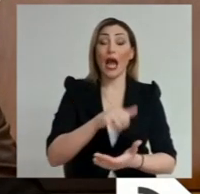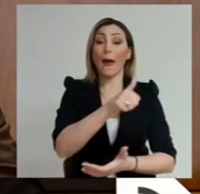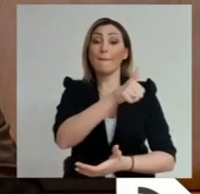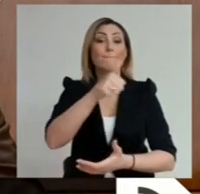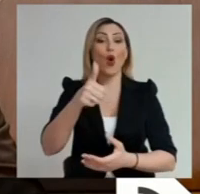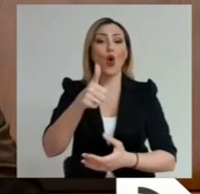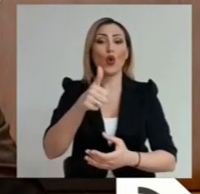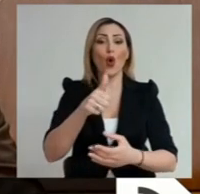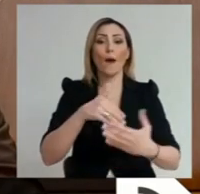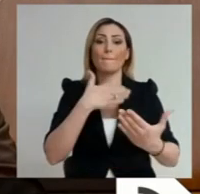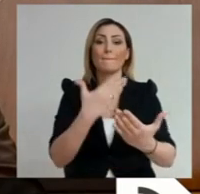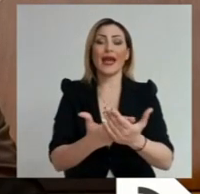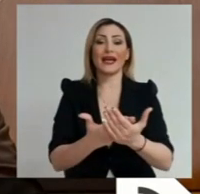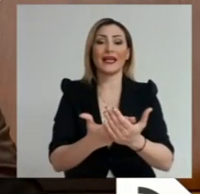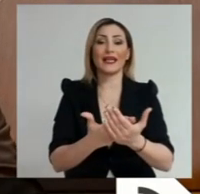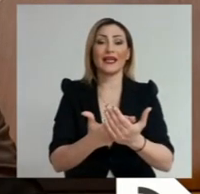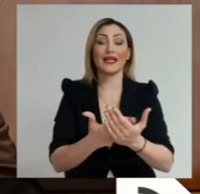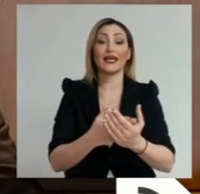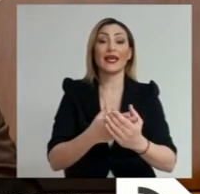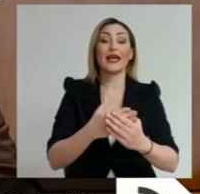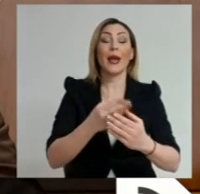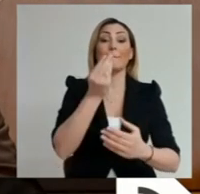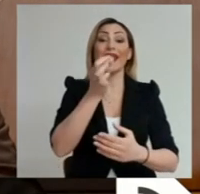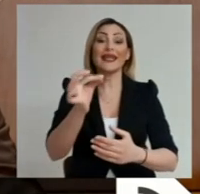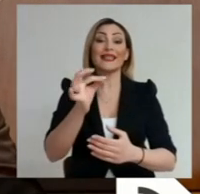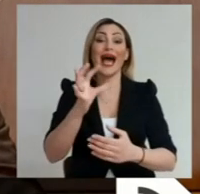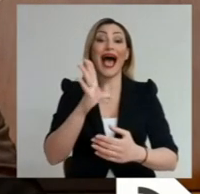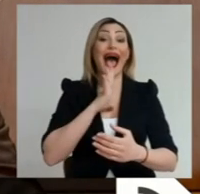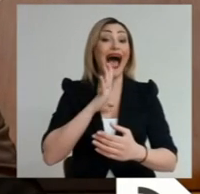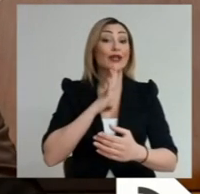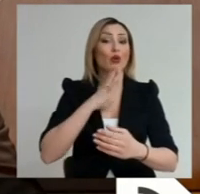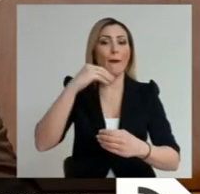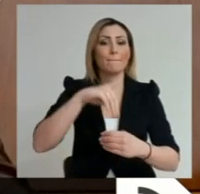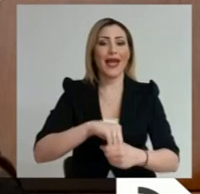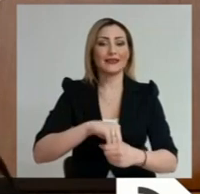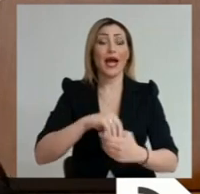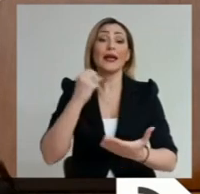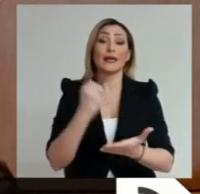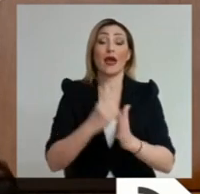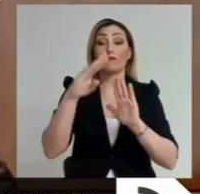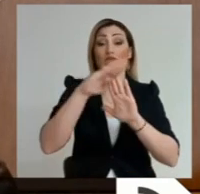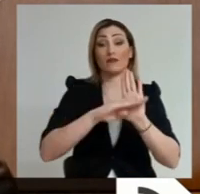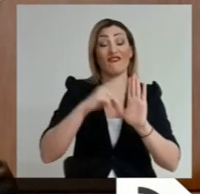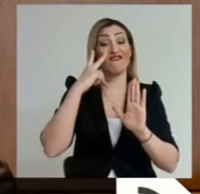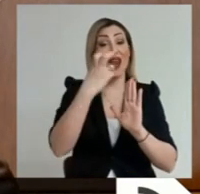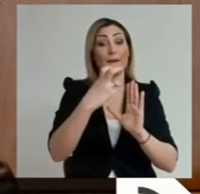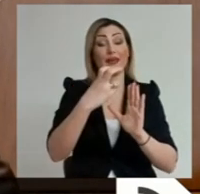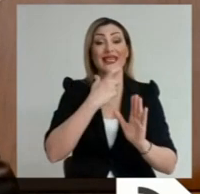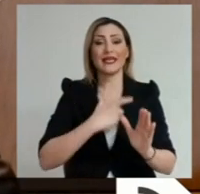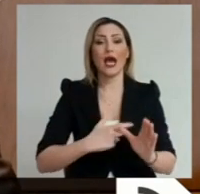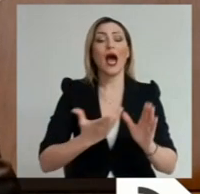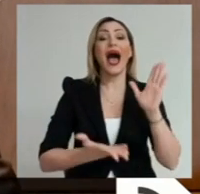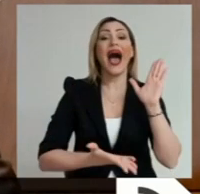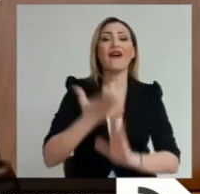αριθμών προσώπων μέχρι 50 άτομα τηρουμένων των υγειονομικών πρωτοκόλλων και τέλος αύξηση αριθμών